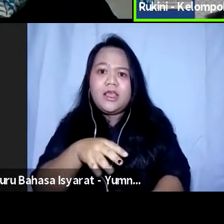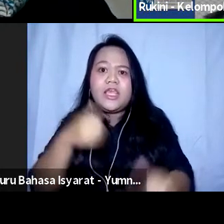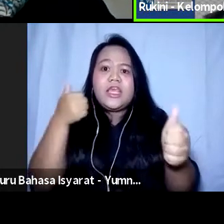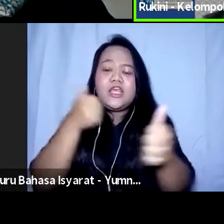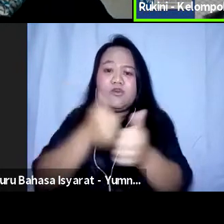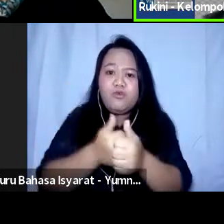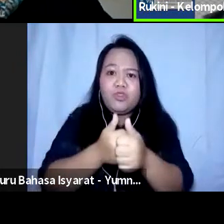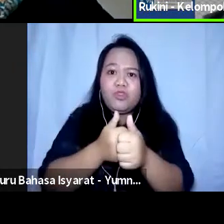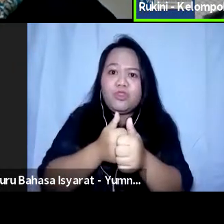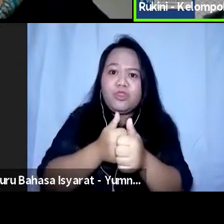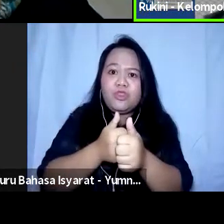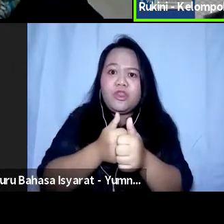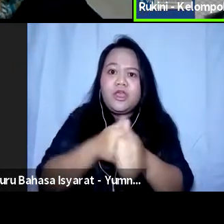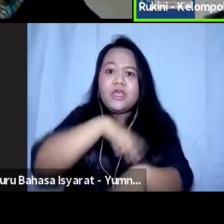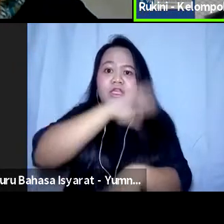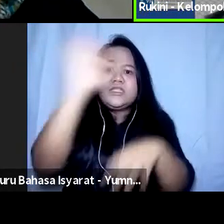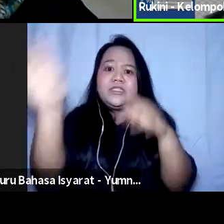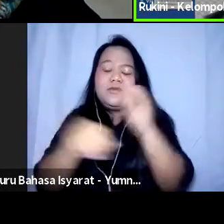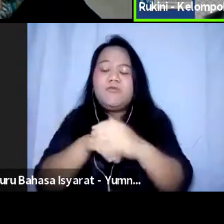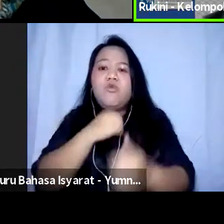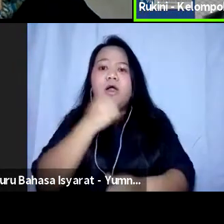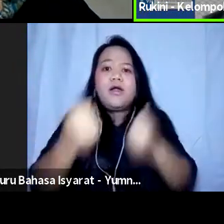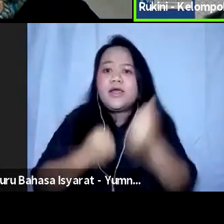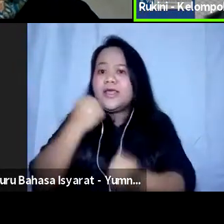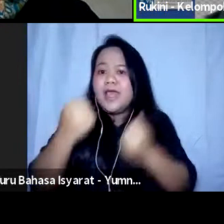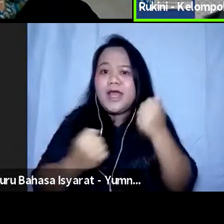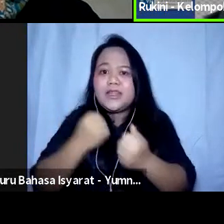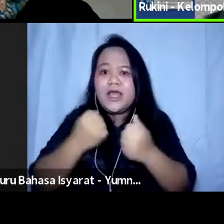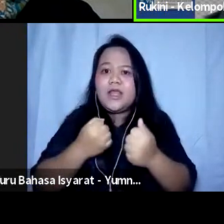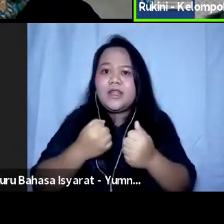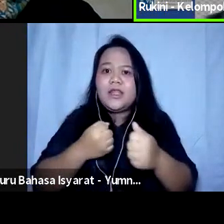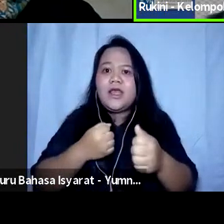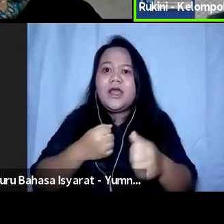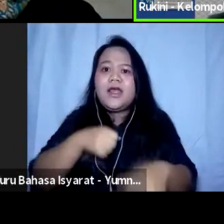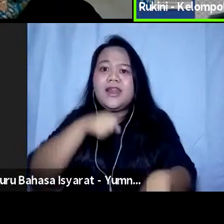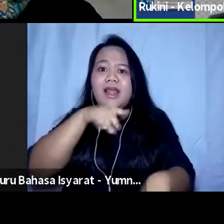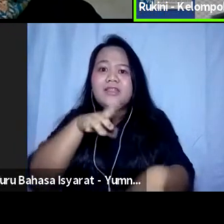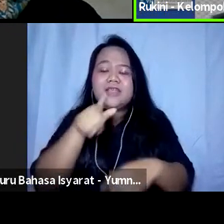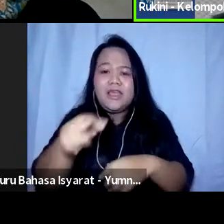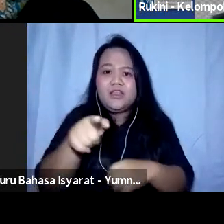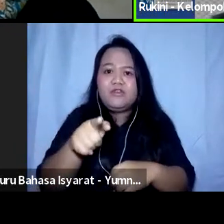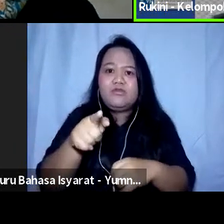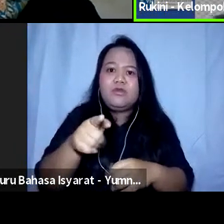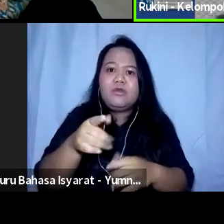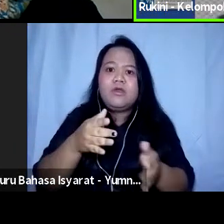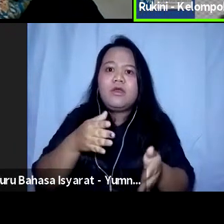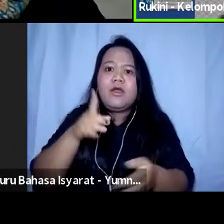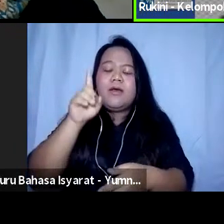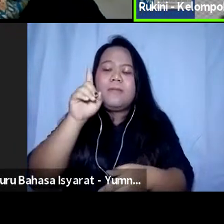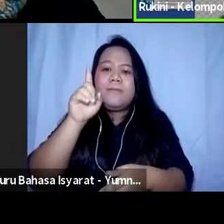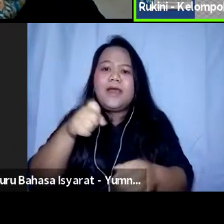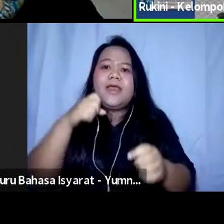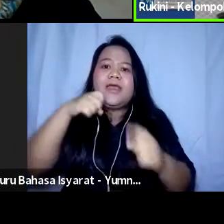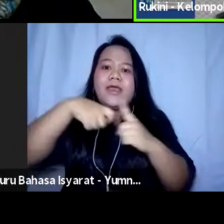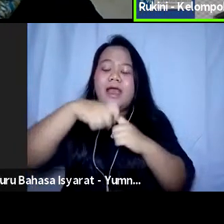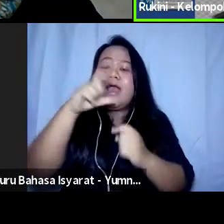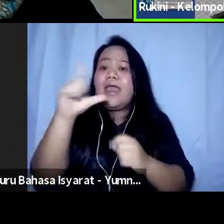semua kegiatan-kegiatan yang dilakukan lansia itu melalui KLG itu.